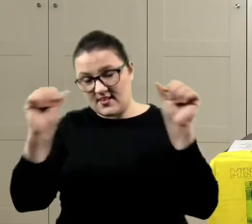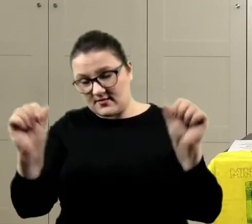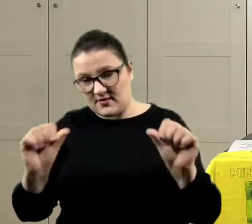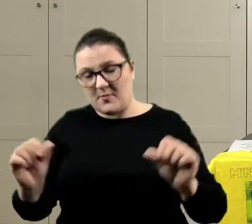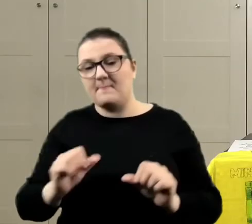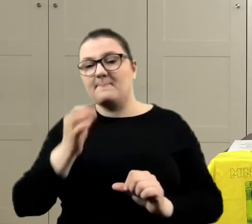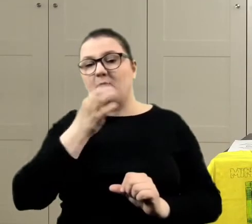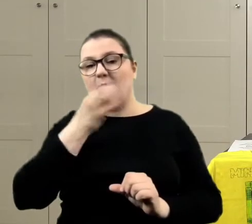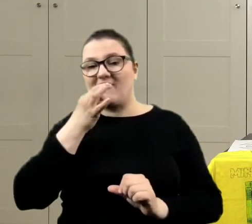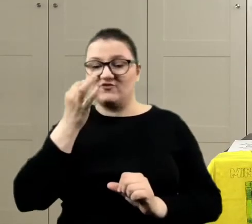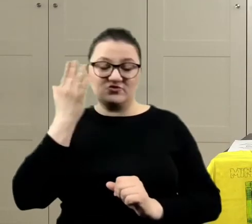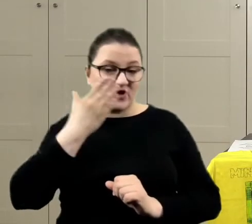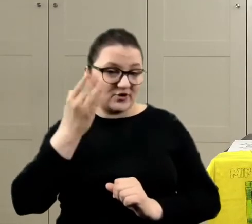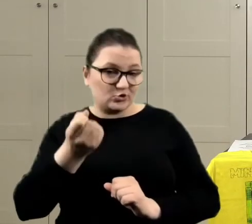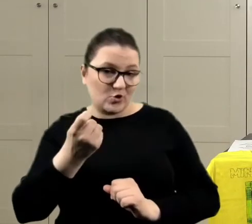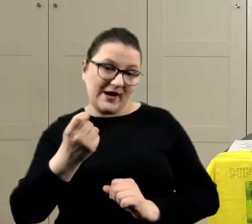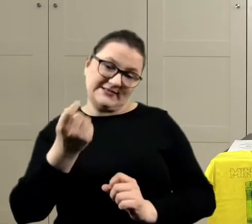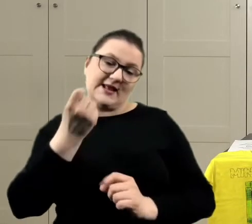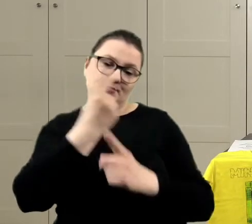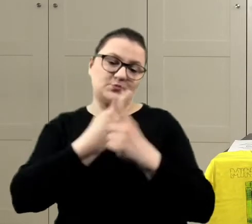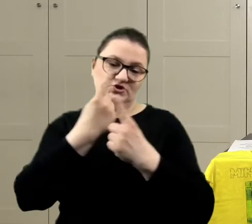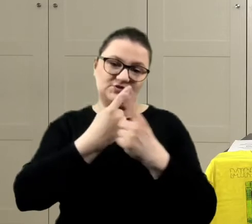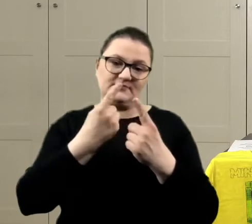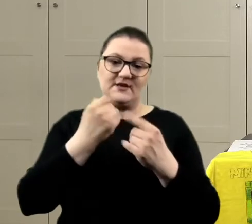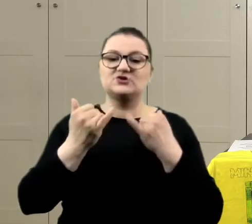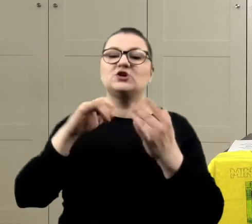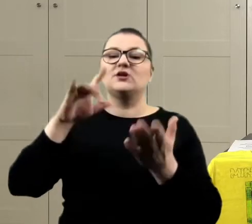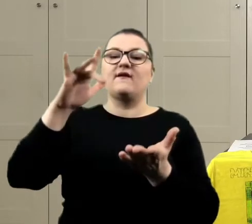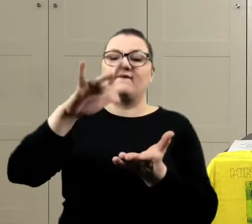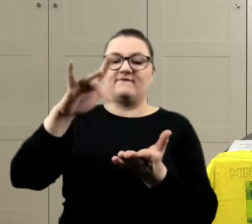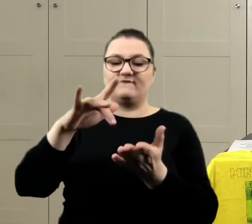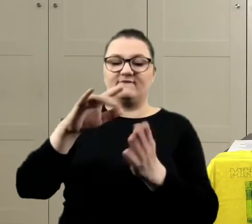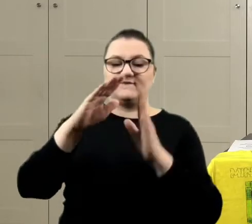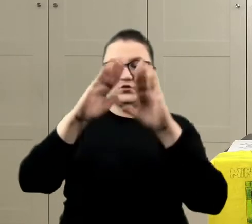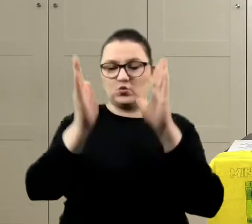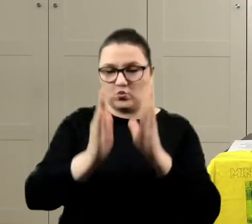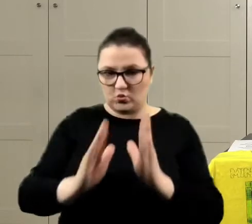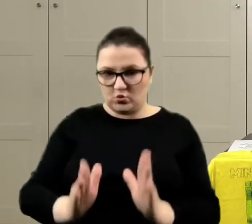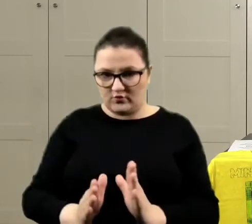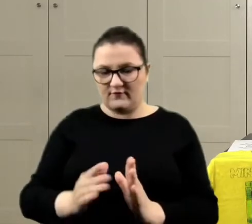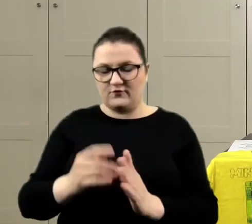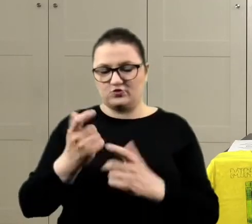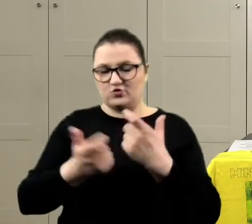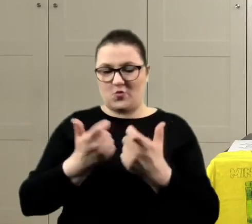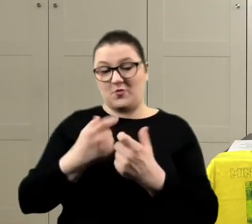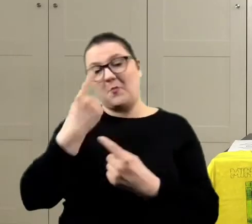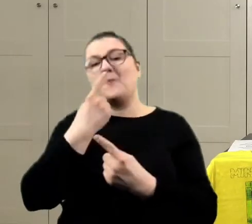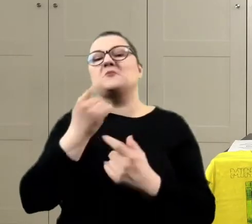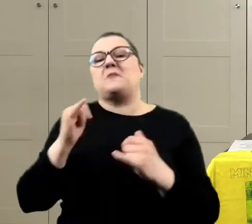Zaraz się zastanowimy. Jak już zrobisz ten tułów, to pomyślimy. Czy robimy, czy nie?